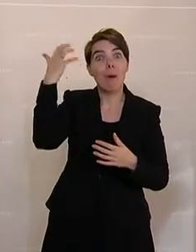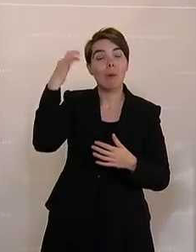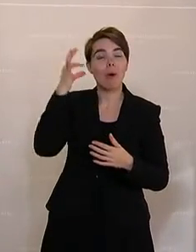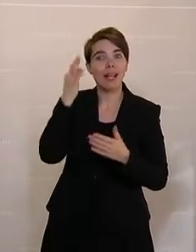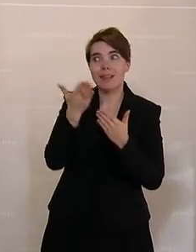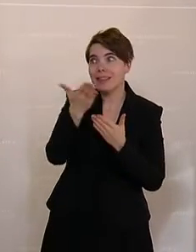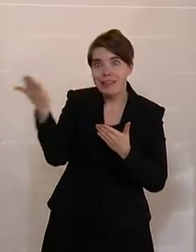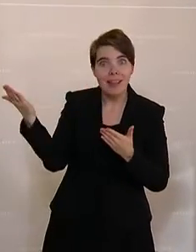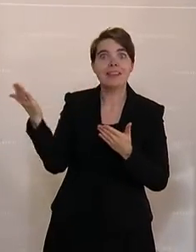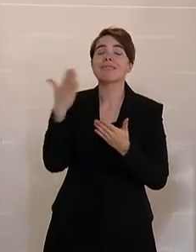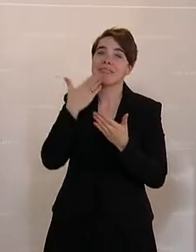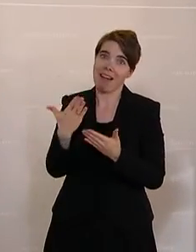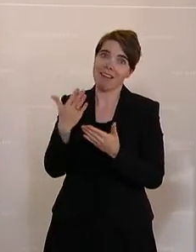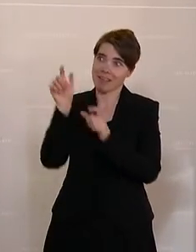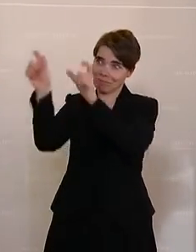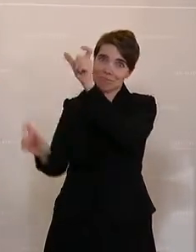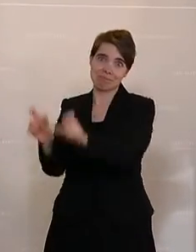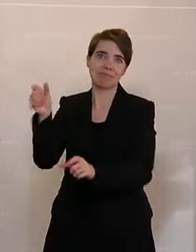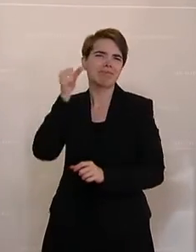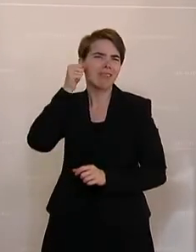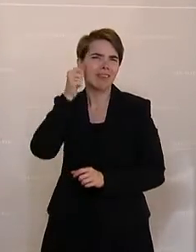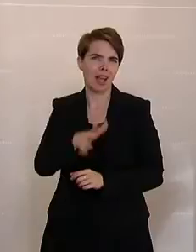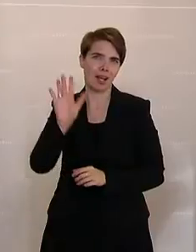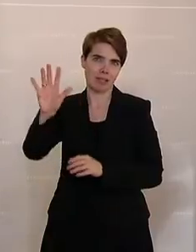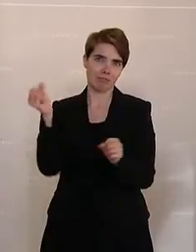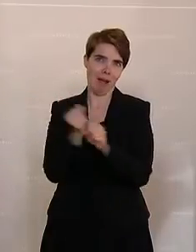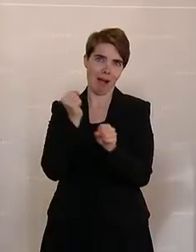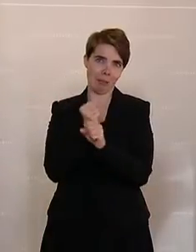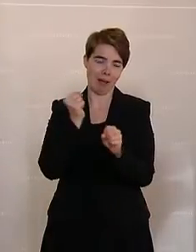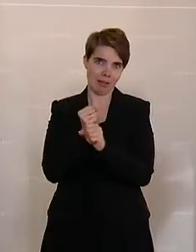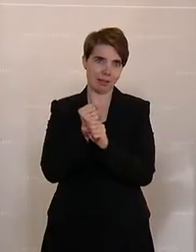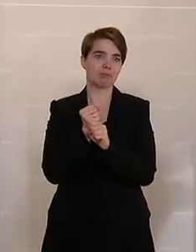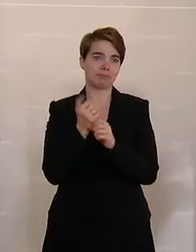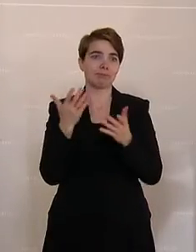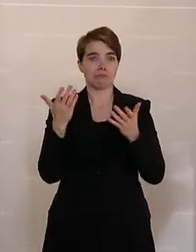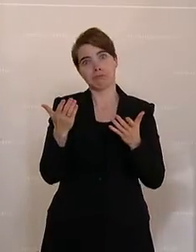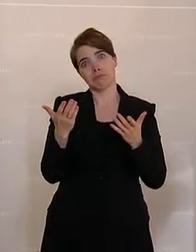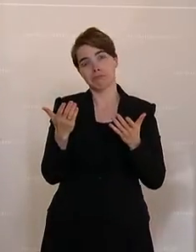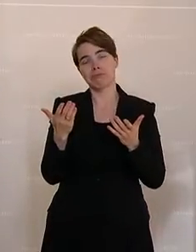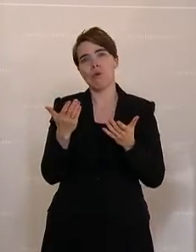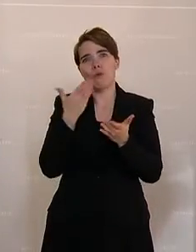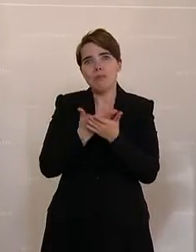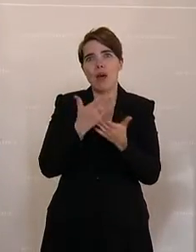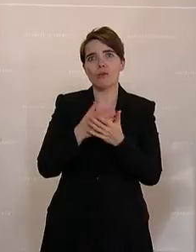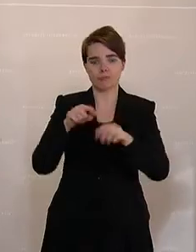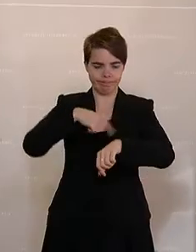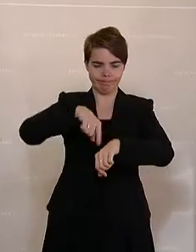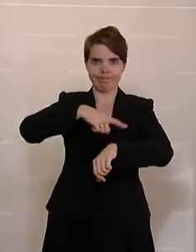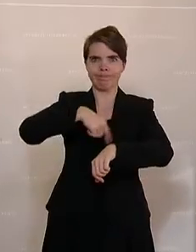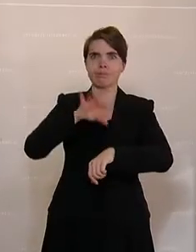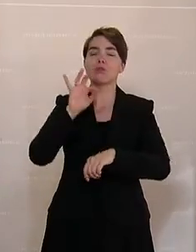Bauern, sie sind es, die tagtäglich ihre Arbeit machen und damit rund um die Uhr für